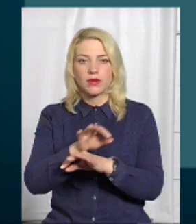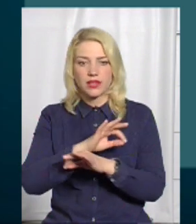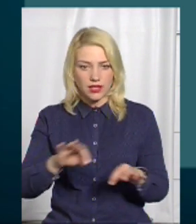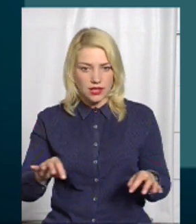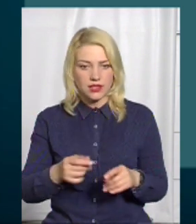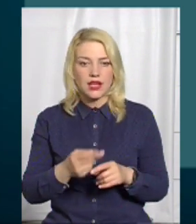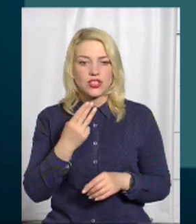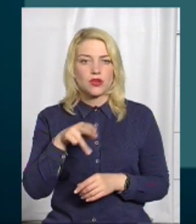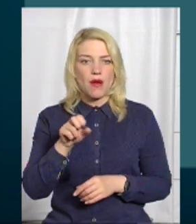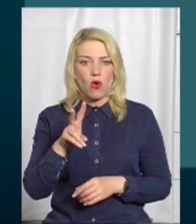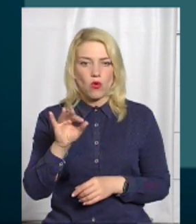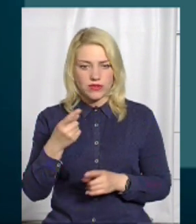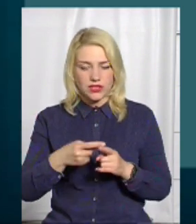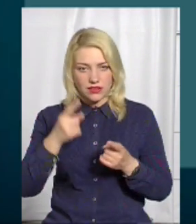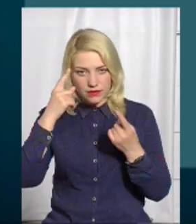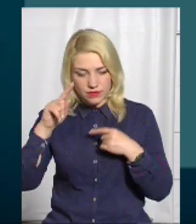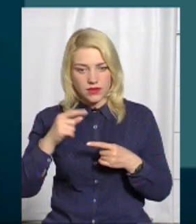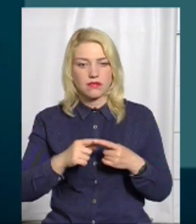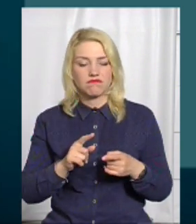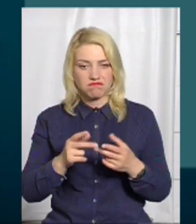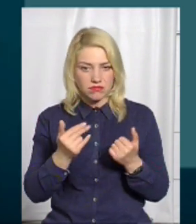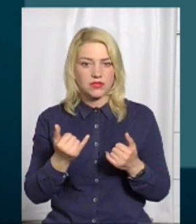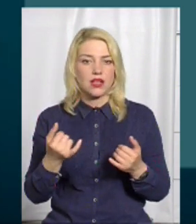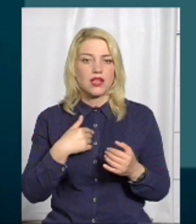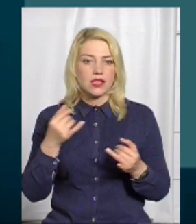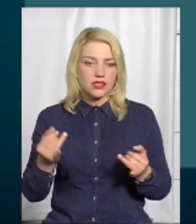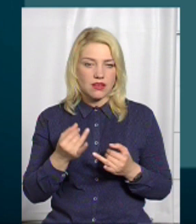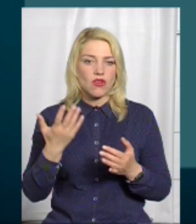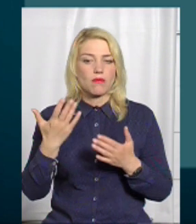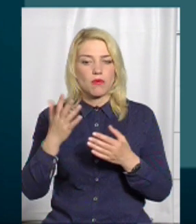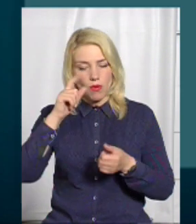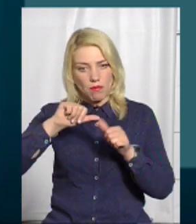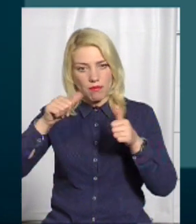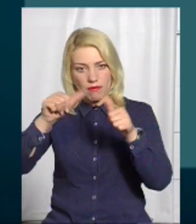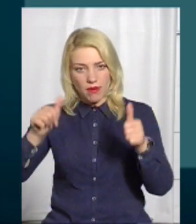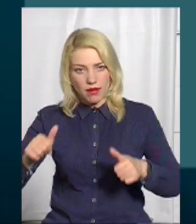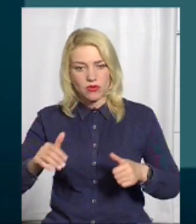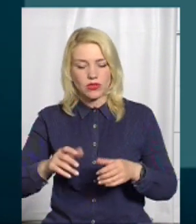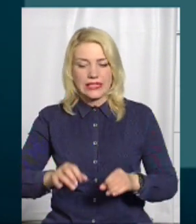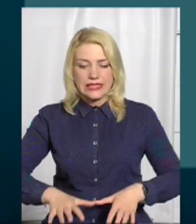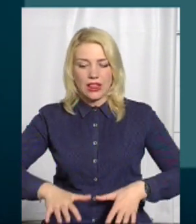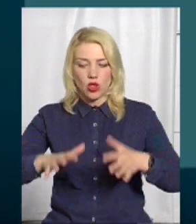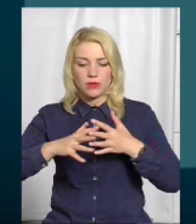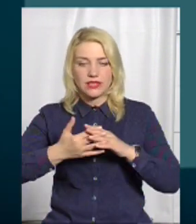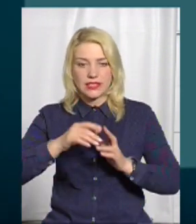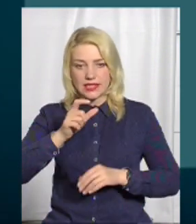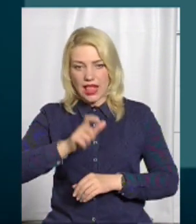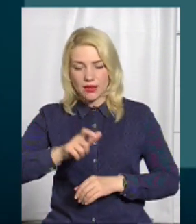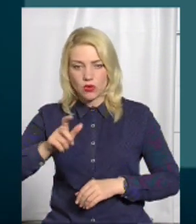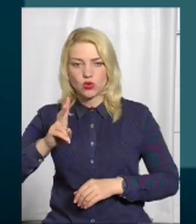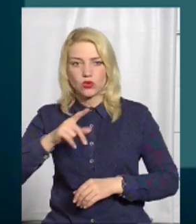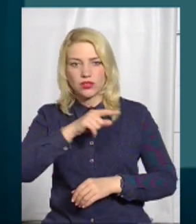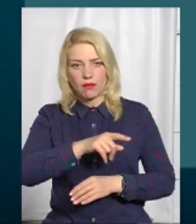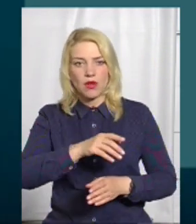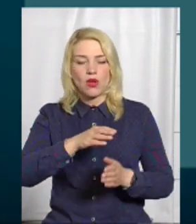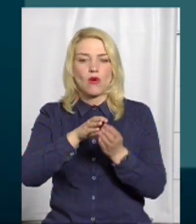він цю ідею подав, і, я думаю, якщо там просто буде пам'ятник за топленим селам і тим людям, які там спокоюються